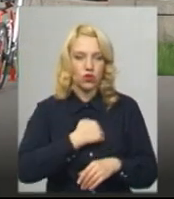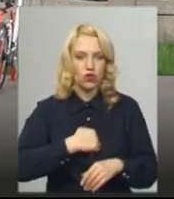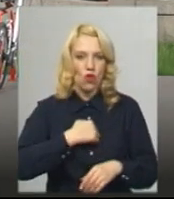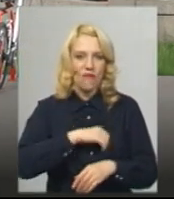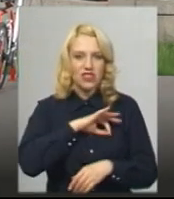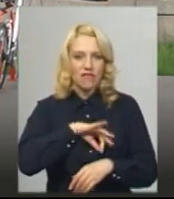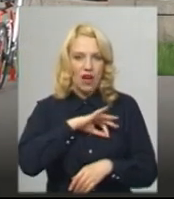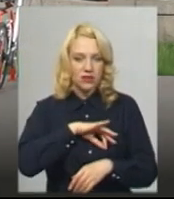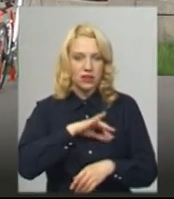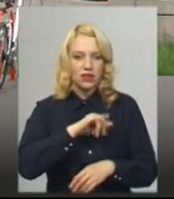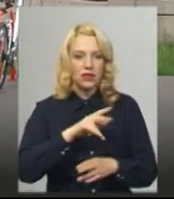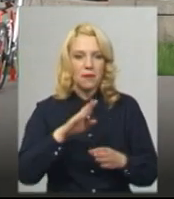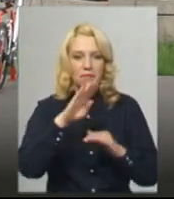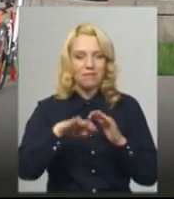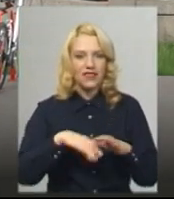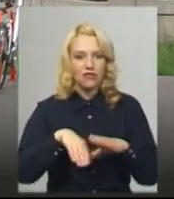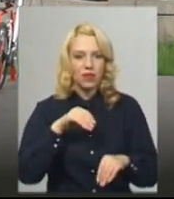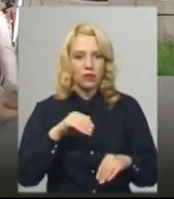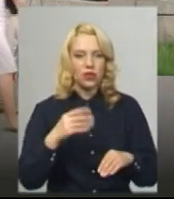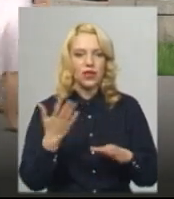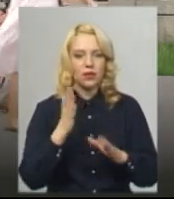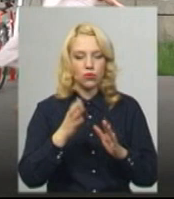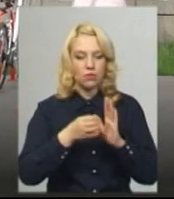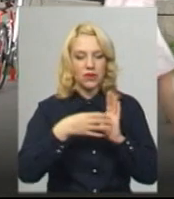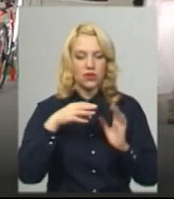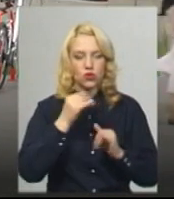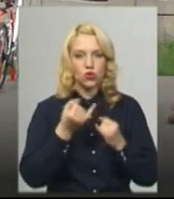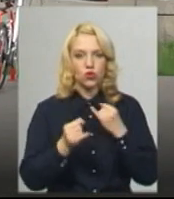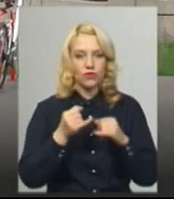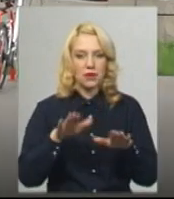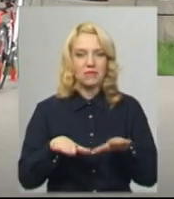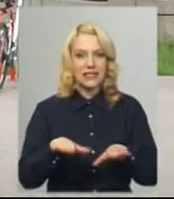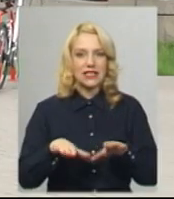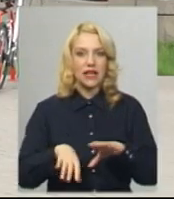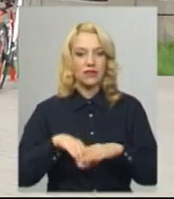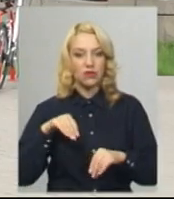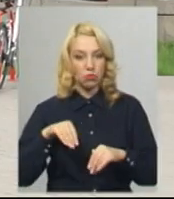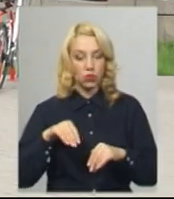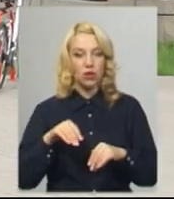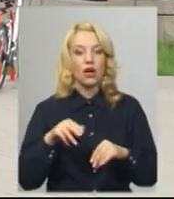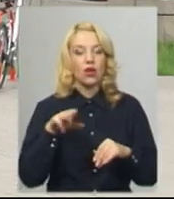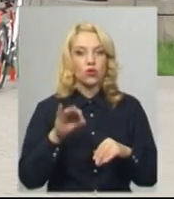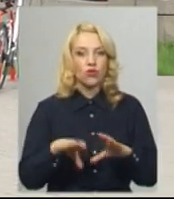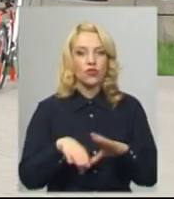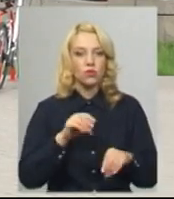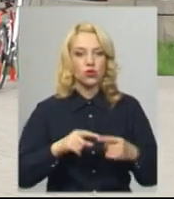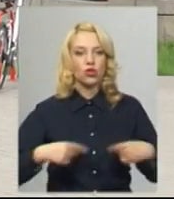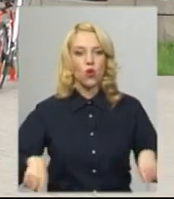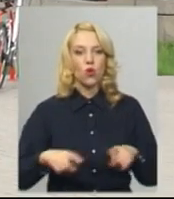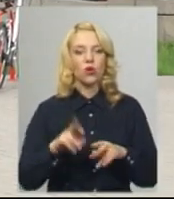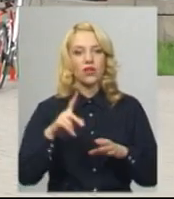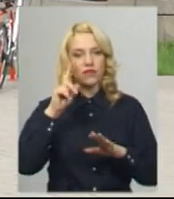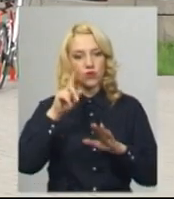числі під вибори, які 15 жовтня мають відбутися, місцеві виборчі округи, як стало